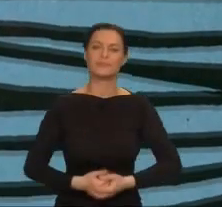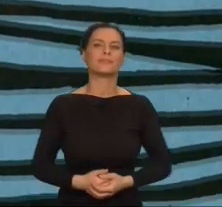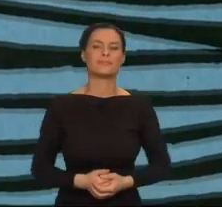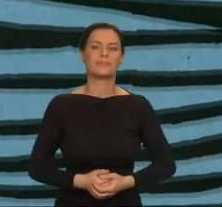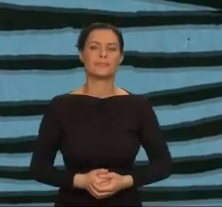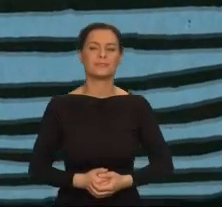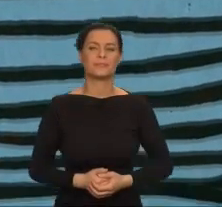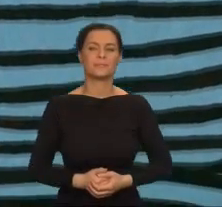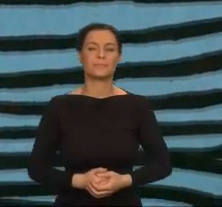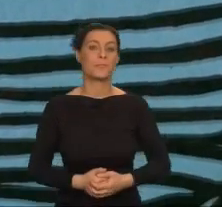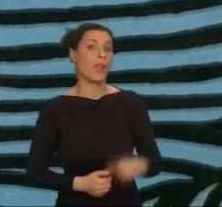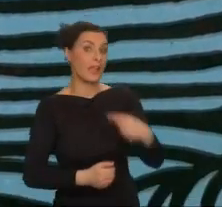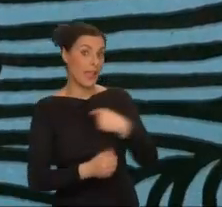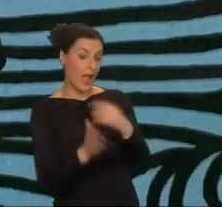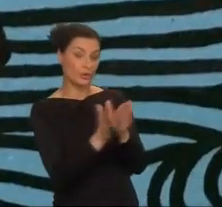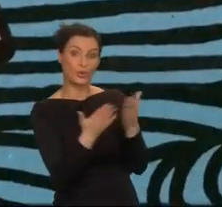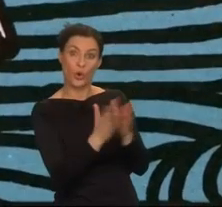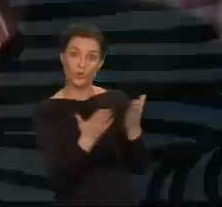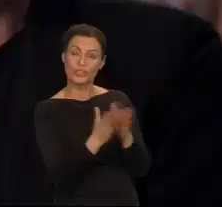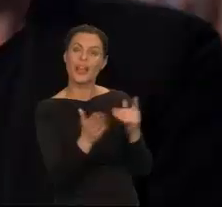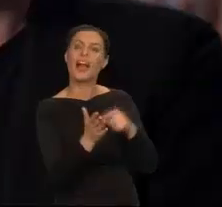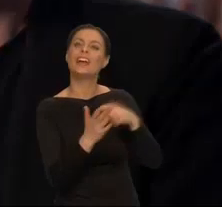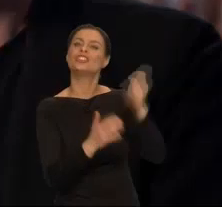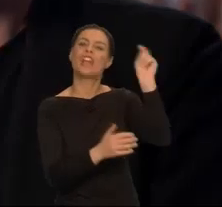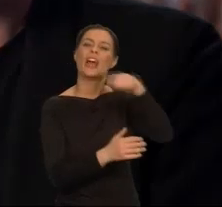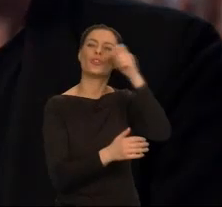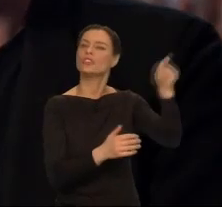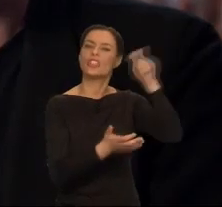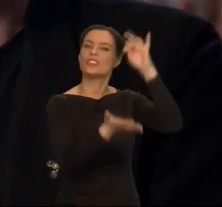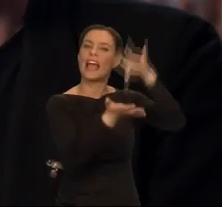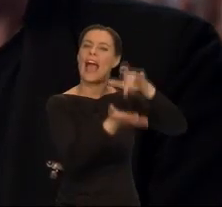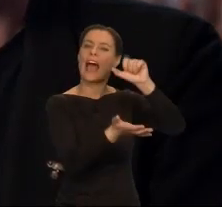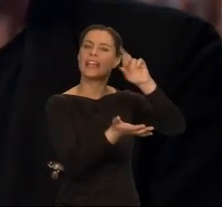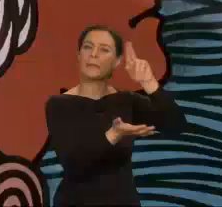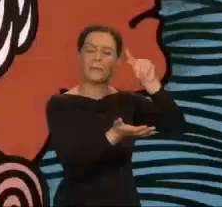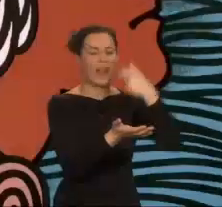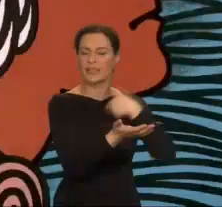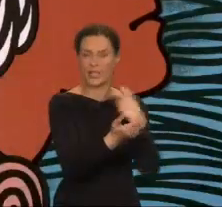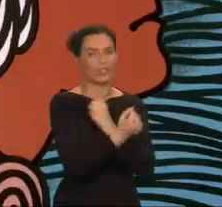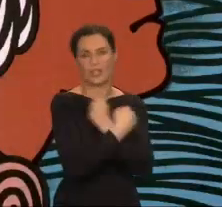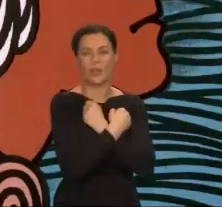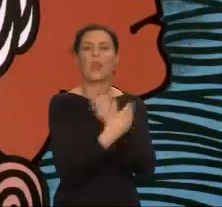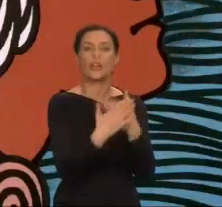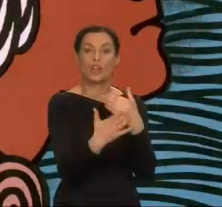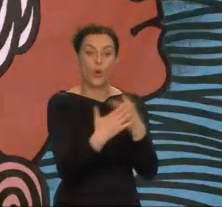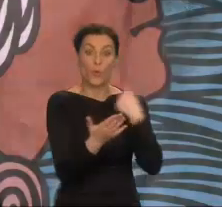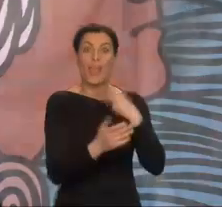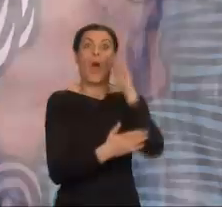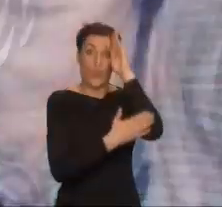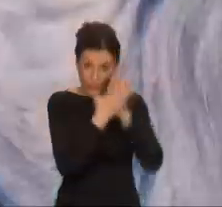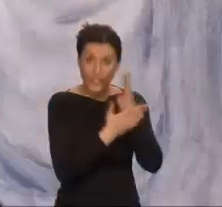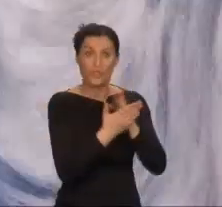Zakochałem się w czarnoksiężniku z archipelagów. Wierzyłem, że nazywanie rzeczy jest magią.